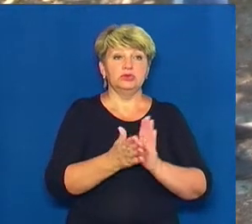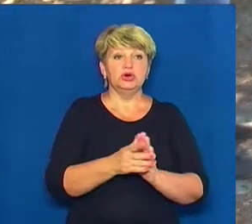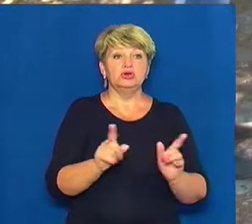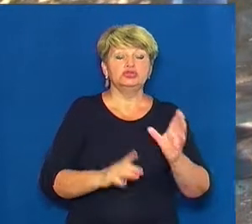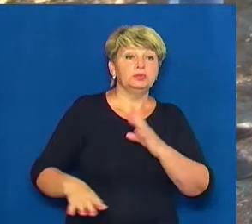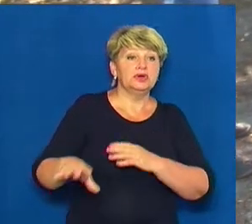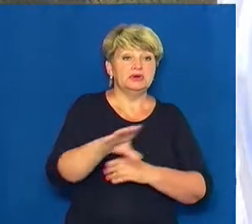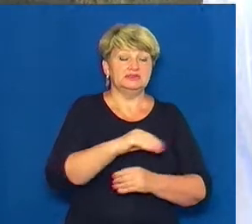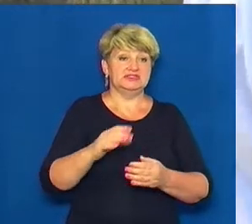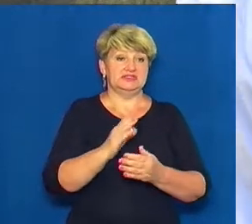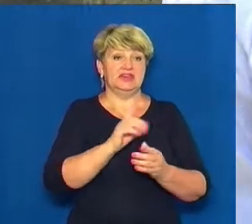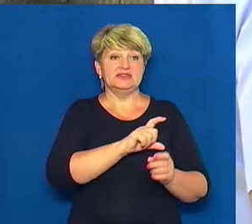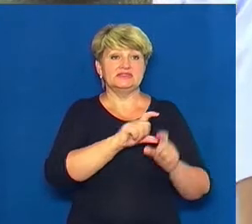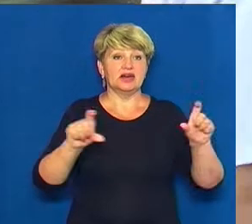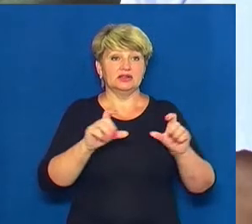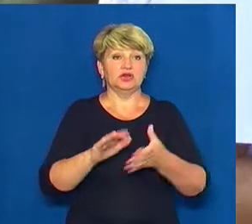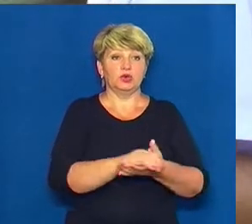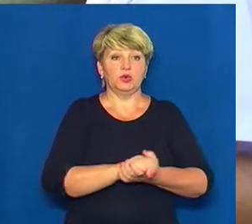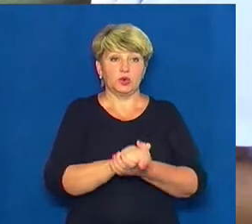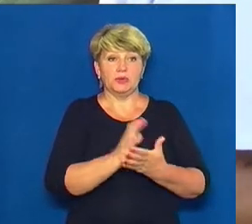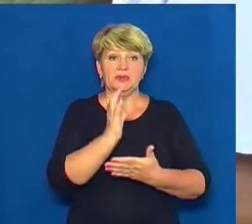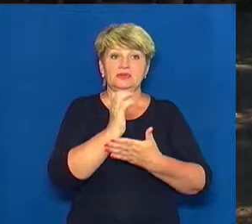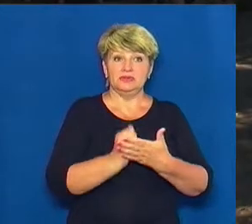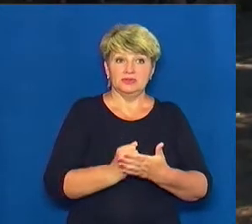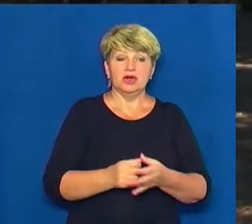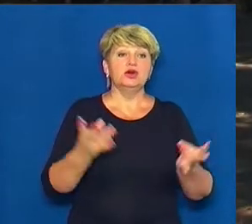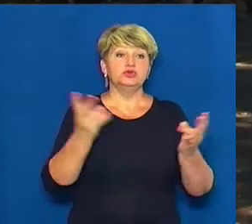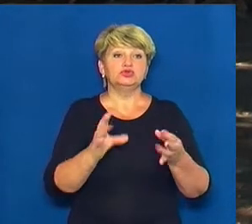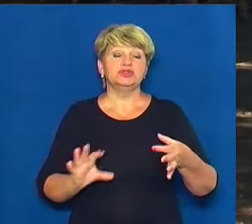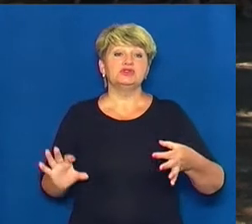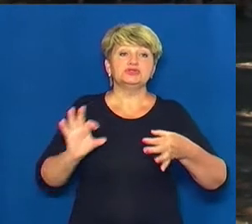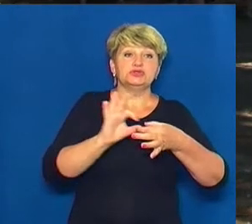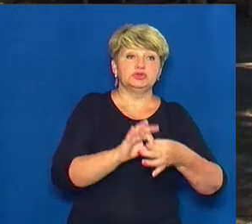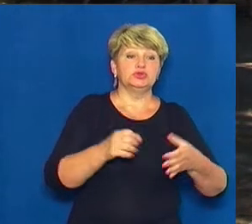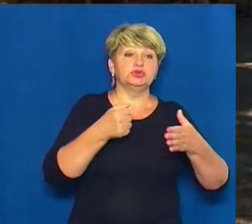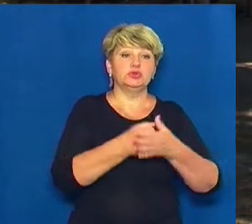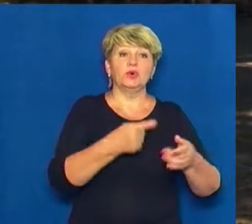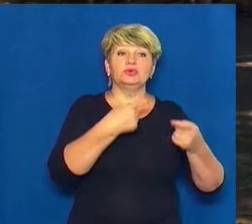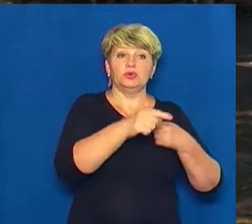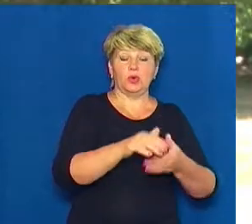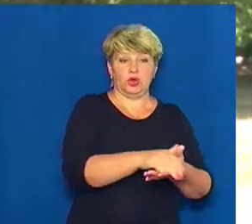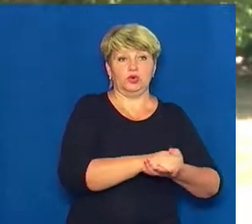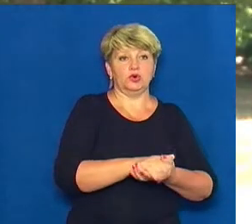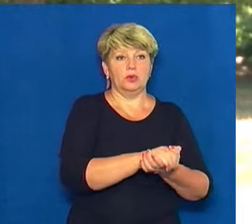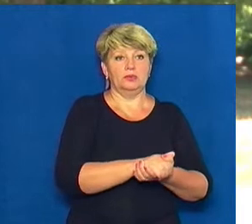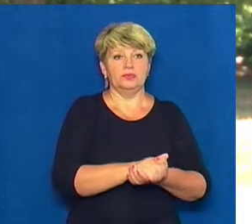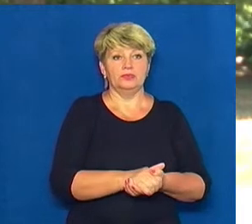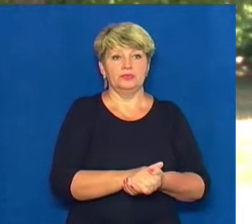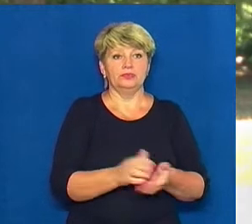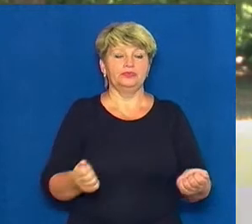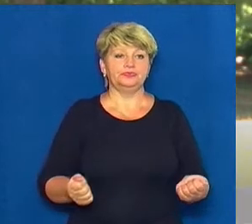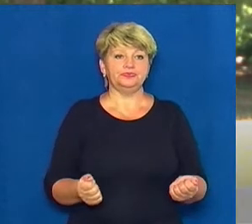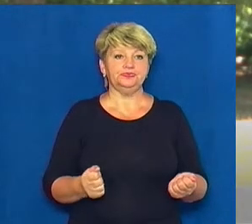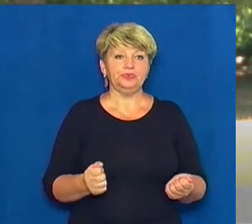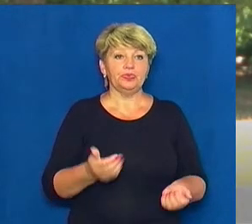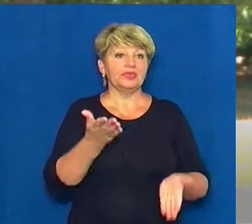заклади громади, розповідає її очільник Анатолій Пархоменко, доцільно доєднатися саме до селищанської громади. Навіть десь так взяти, то